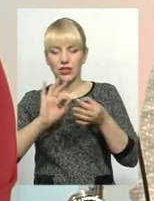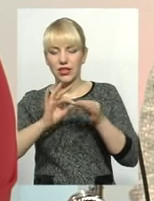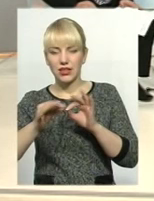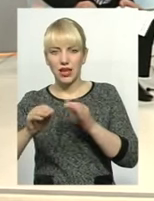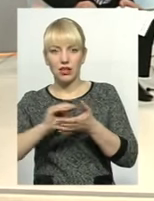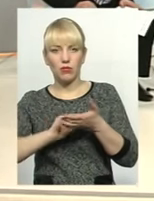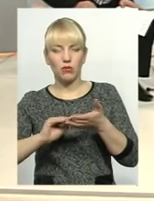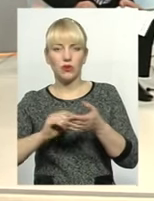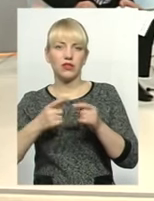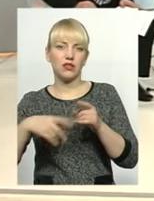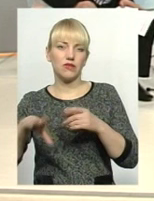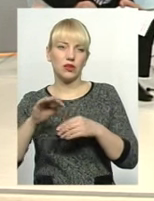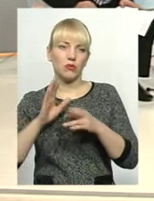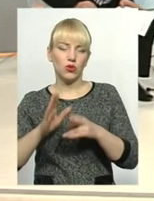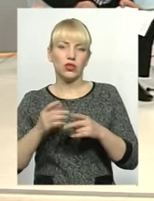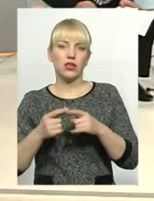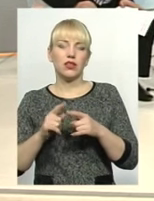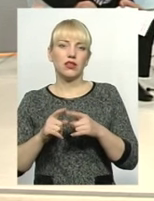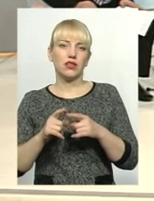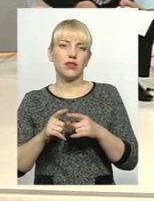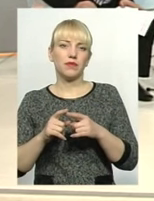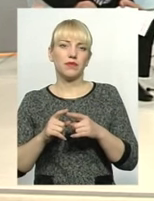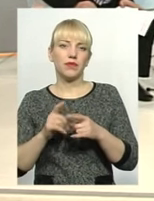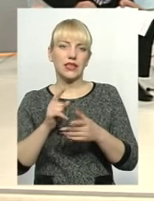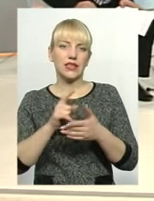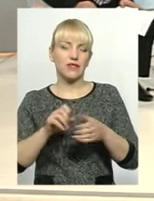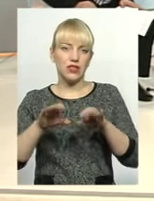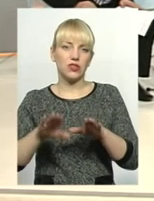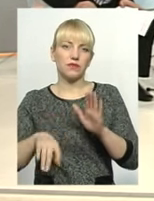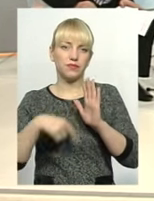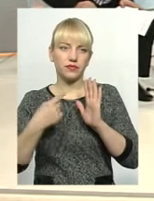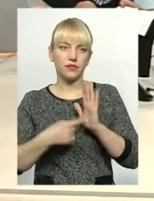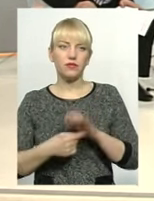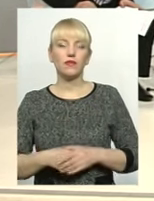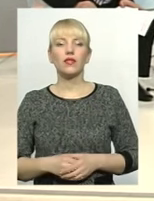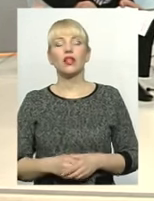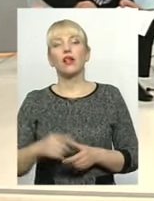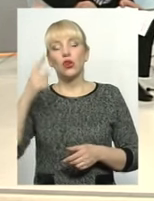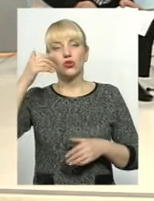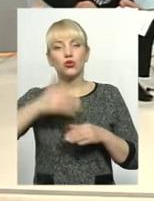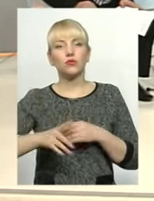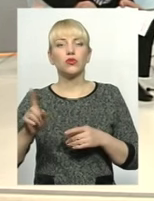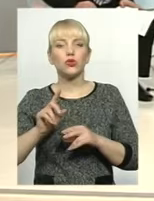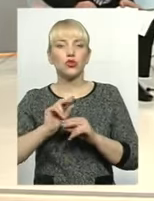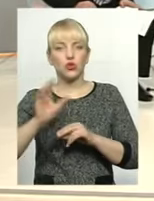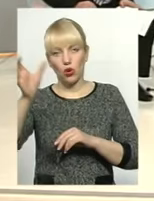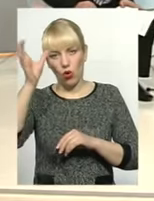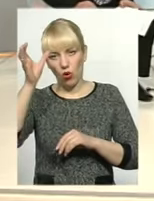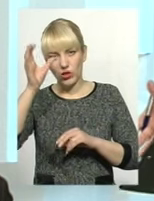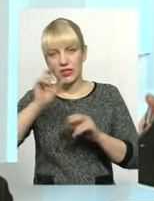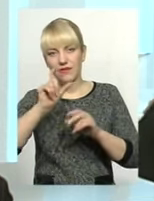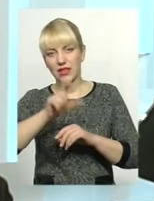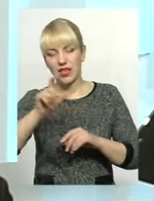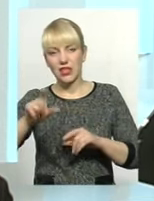дестабілізації стану трудових відносин, вони будуть зняті. Разом з тим, освітяни терплячі, зрозуміло, а комунальні служби,